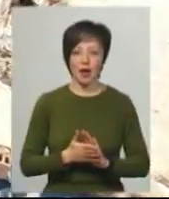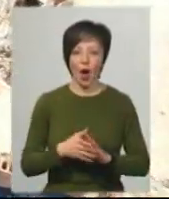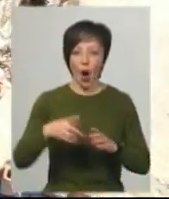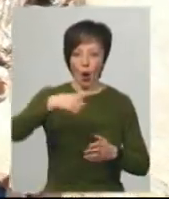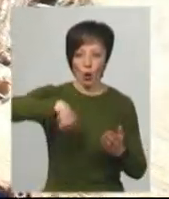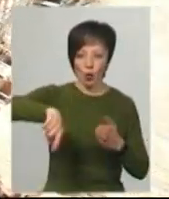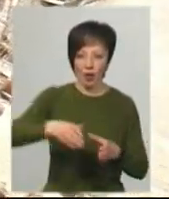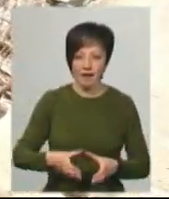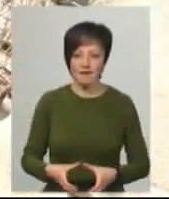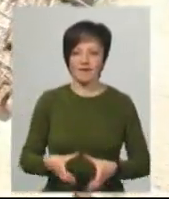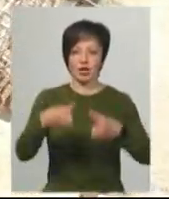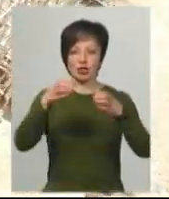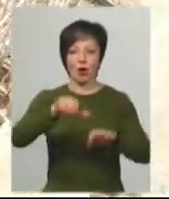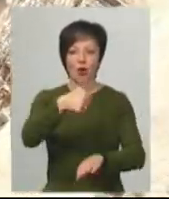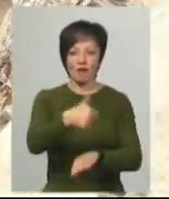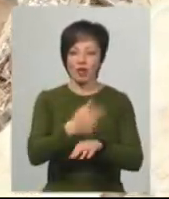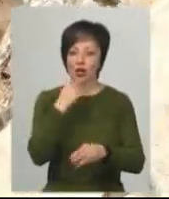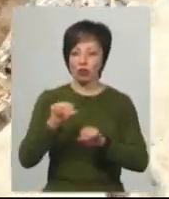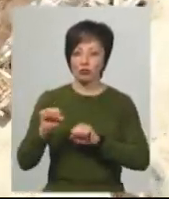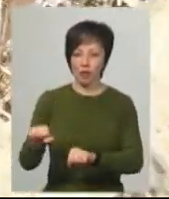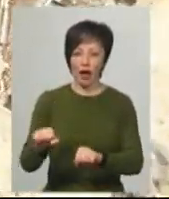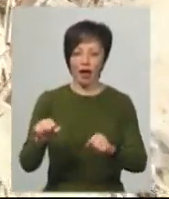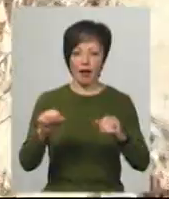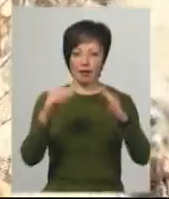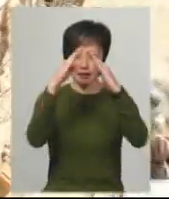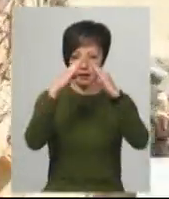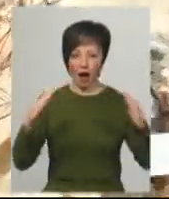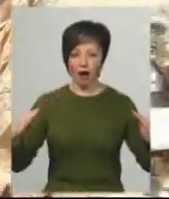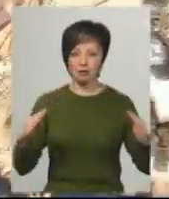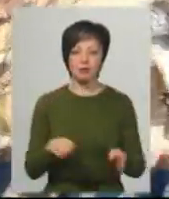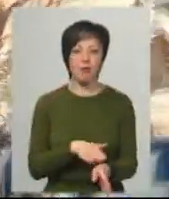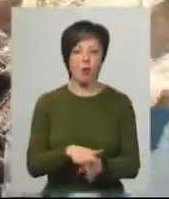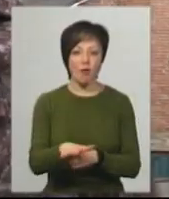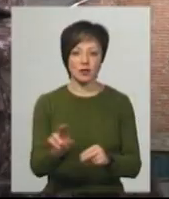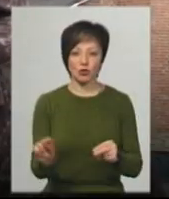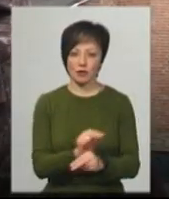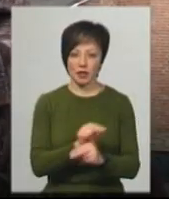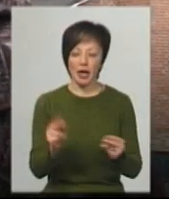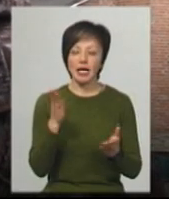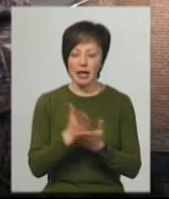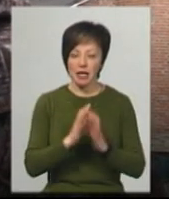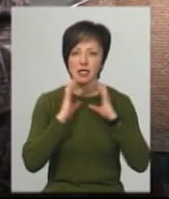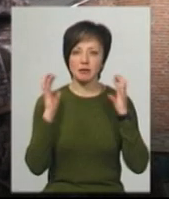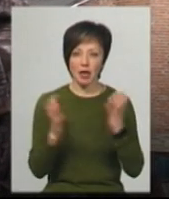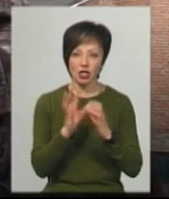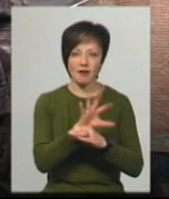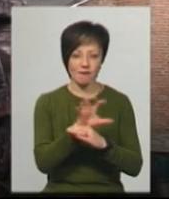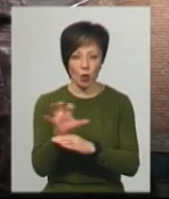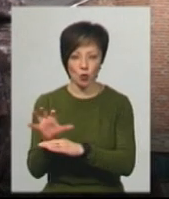кругла вежа, головна та найкраще укріплена. Дах тут повністю відреставрували. Є збережені світлини вже